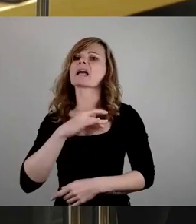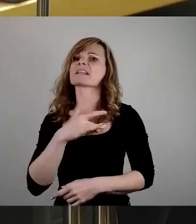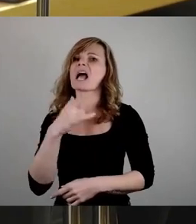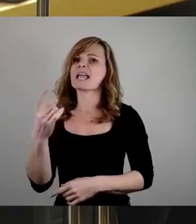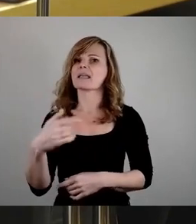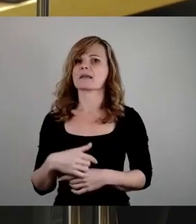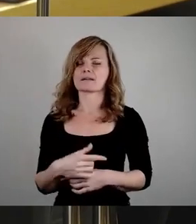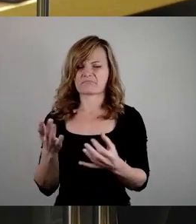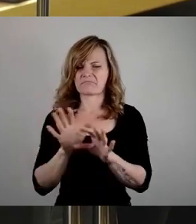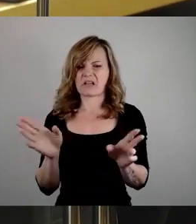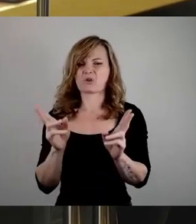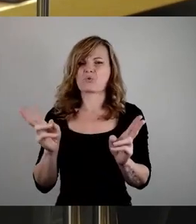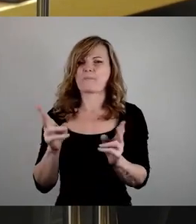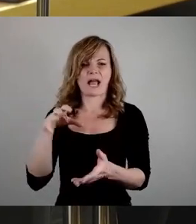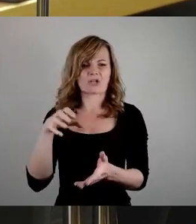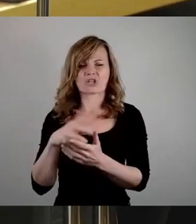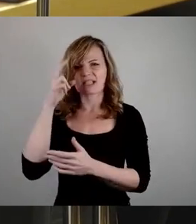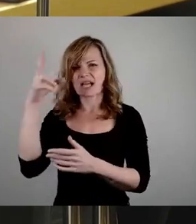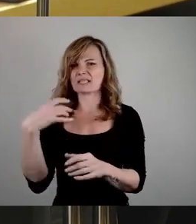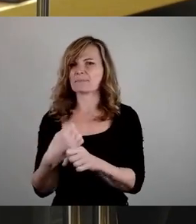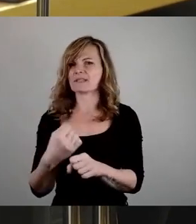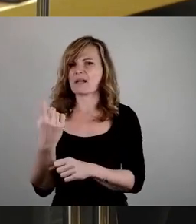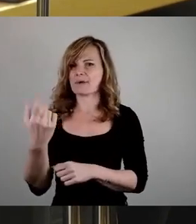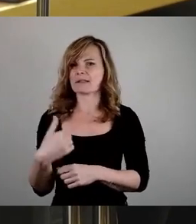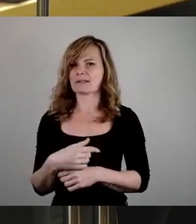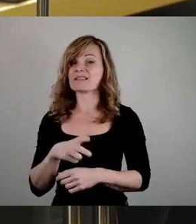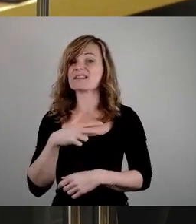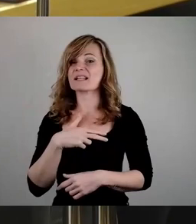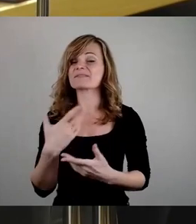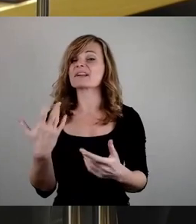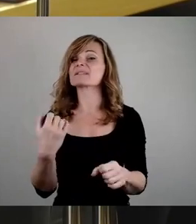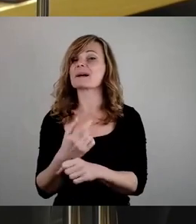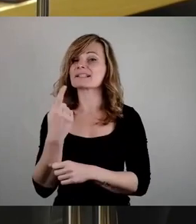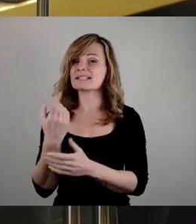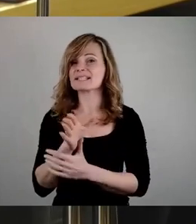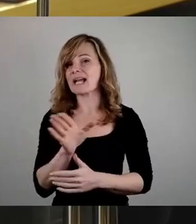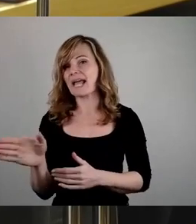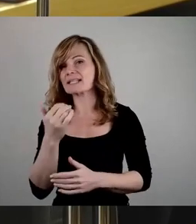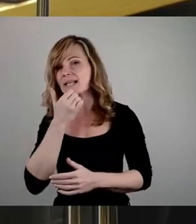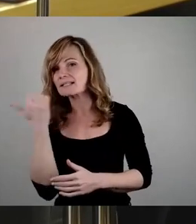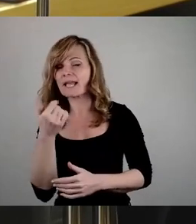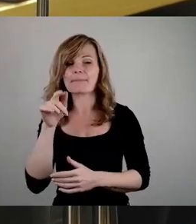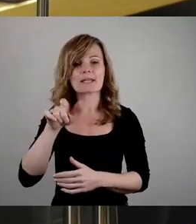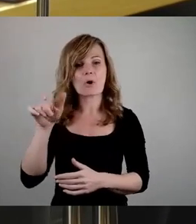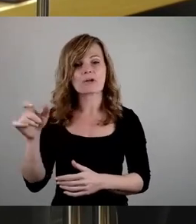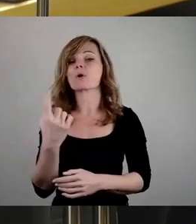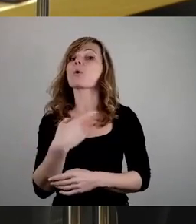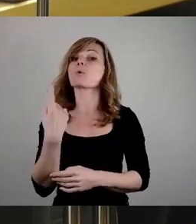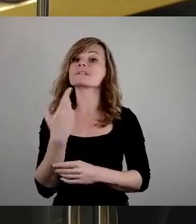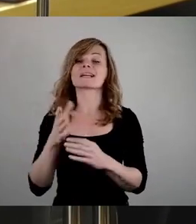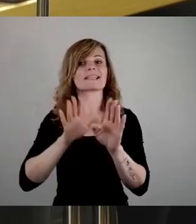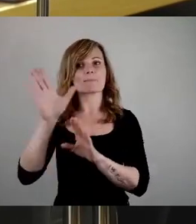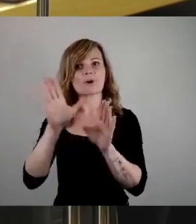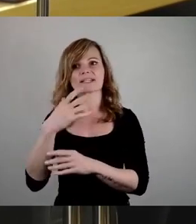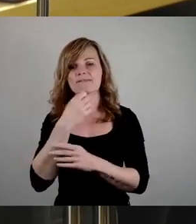normal im Stadtrat mitarbeiten würde. Tatsächlich tun Sie genau diese rechtsextremen Leute, die hier unsere Demokratie abschaffen